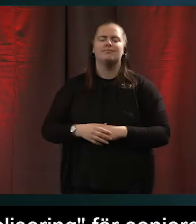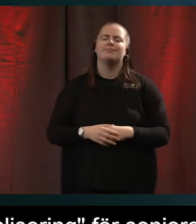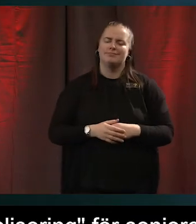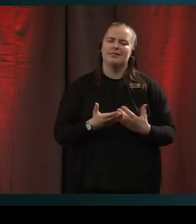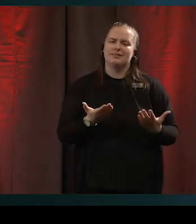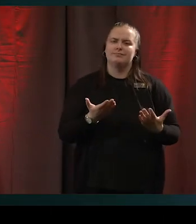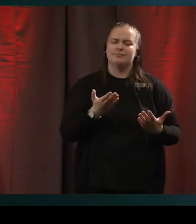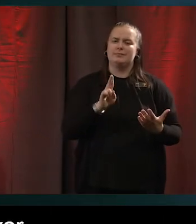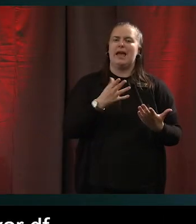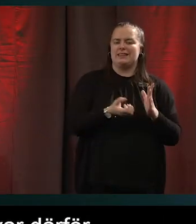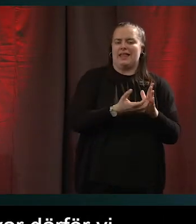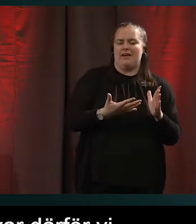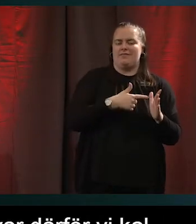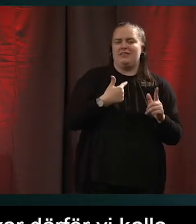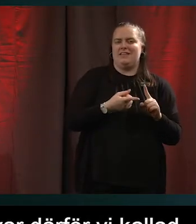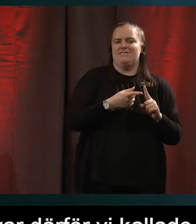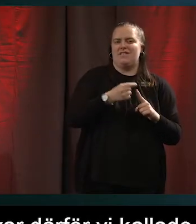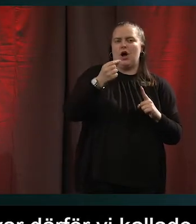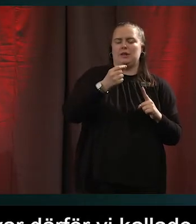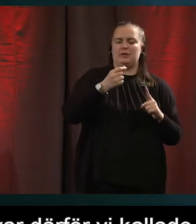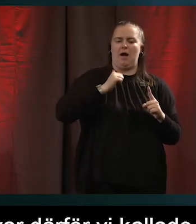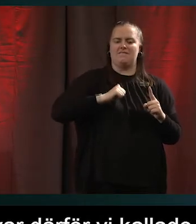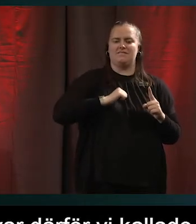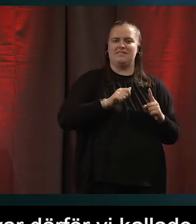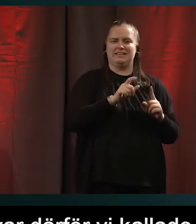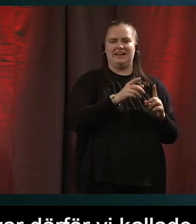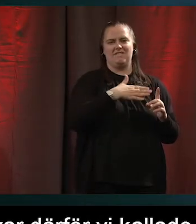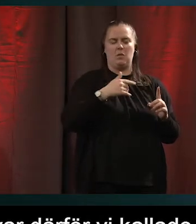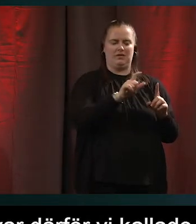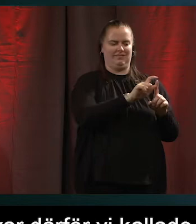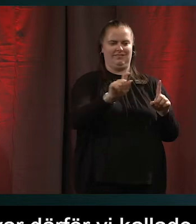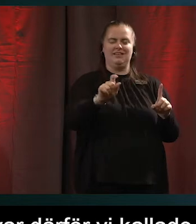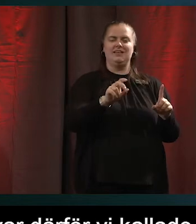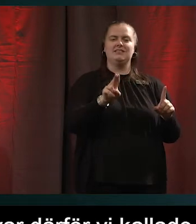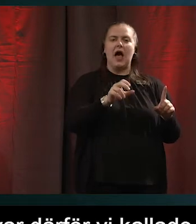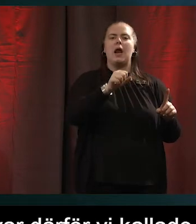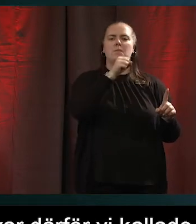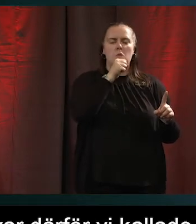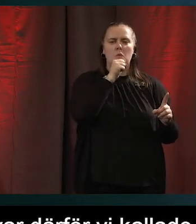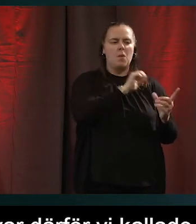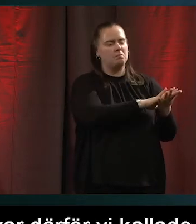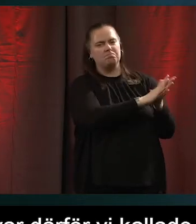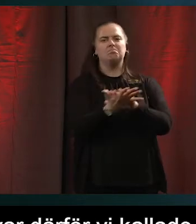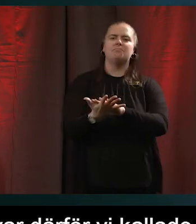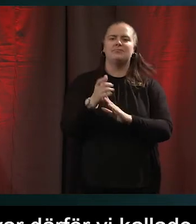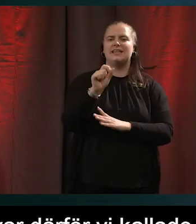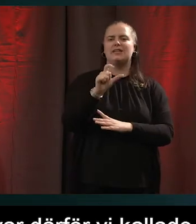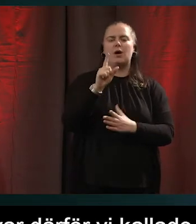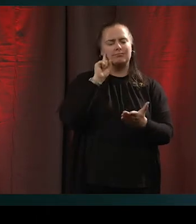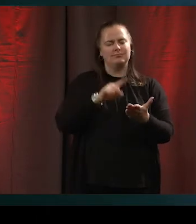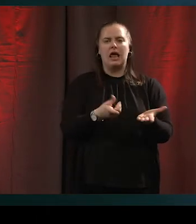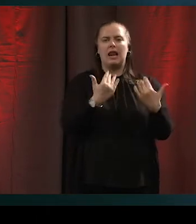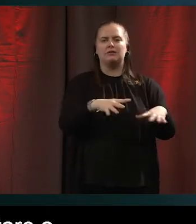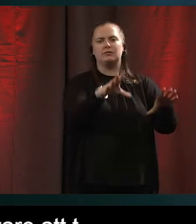vi valde att kalla vårat föredrag när mormor blev digital. För att det skulle bli lite lättare att ta till sig. Vi pratar ju mycket. Vi